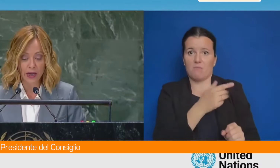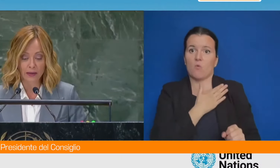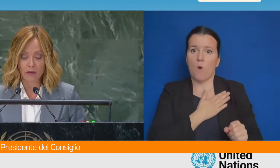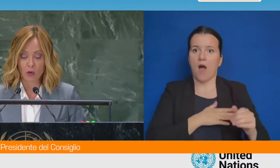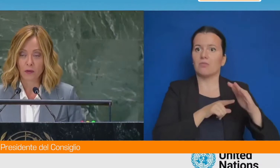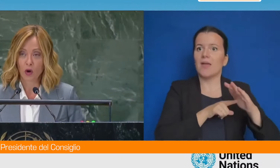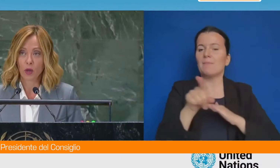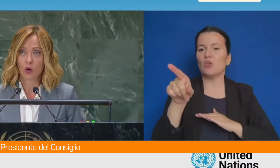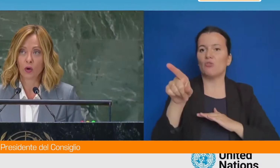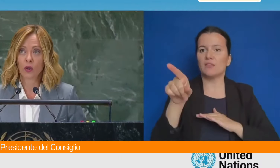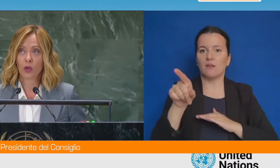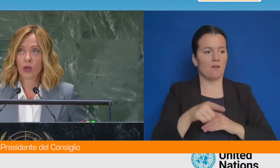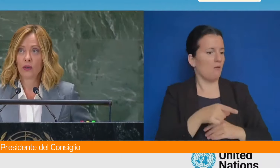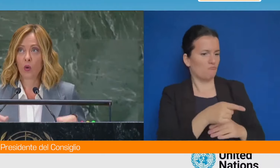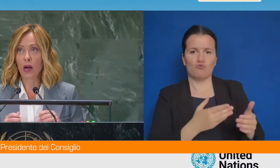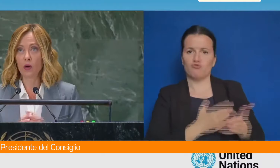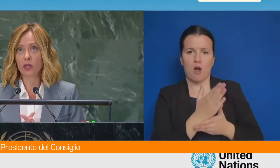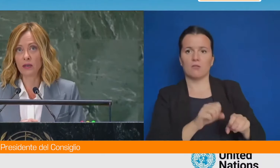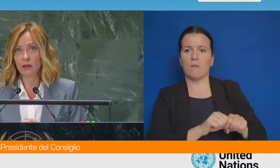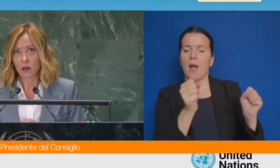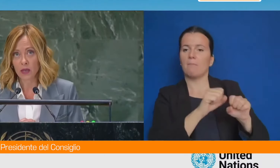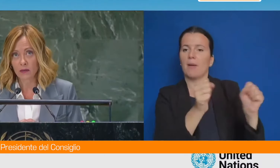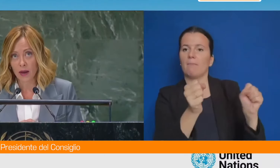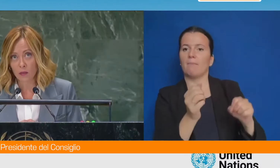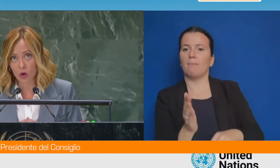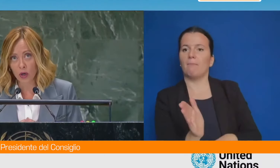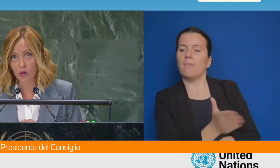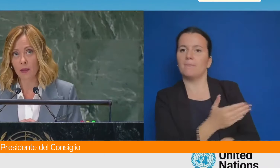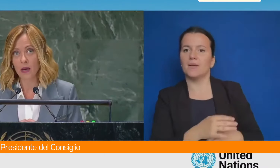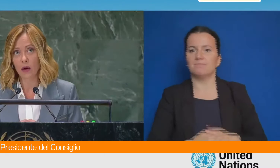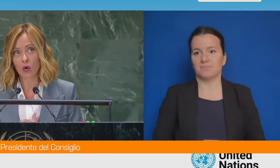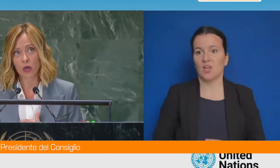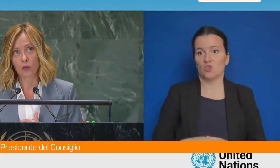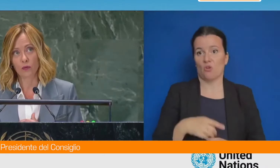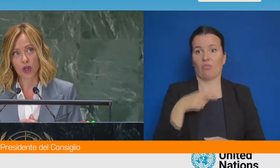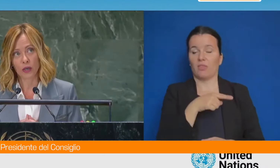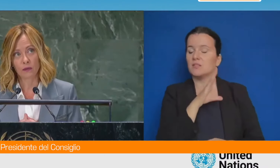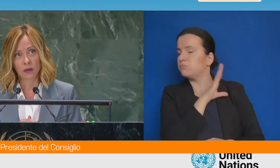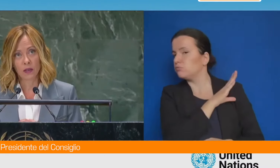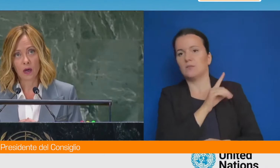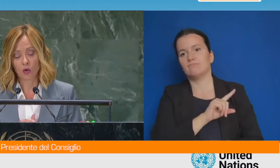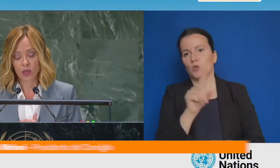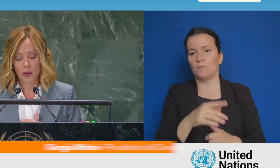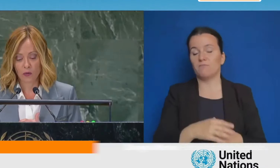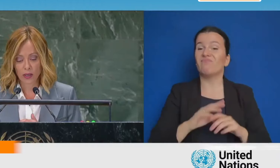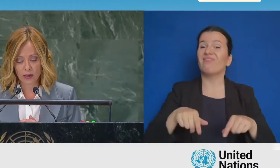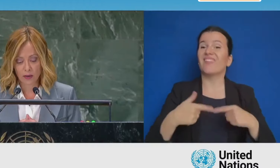generativa, un fenomeno del quale consentitemi, temo che non si abbia ancora sufficiente